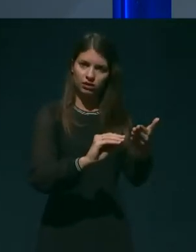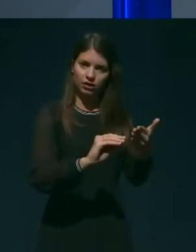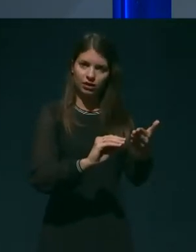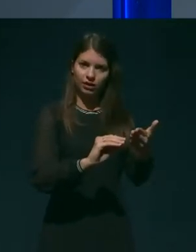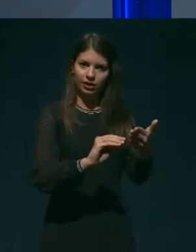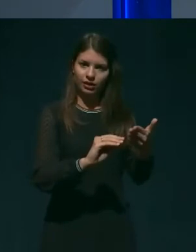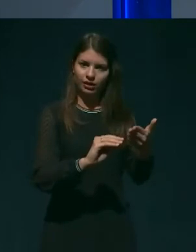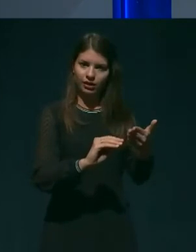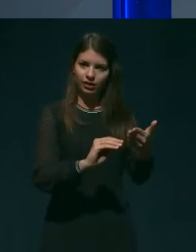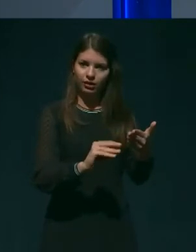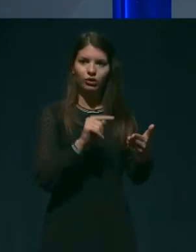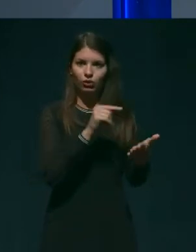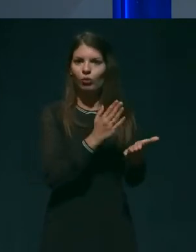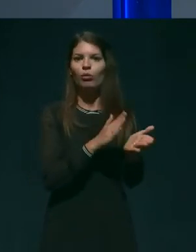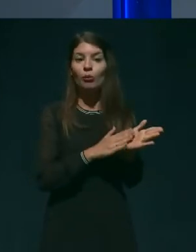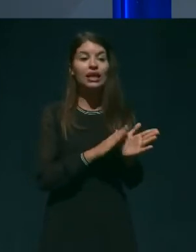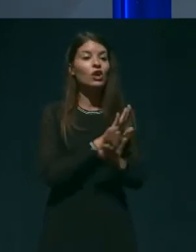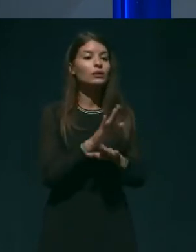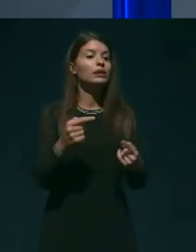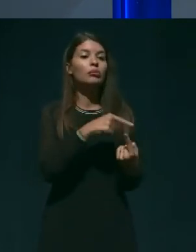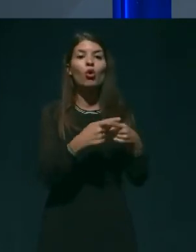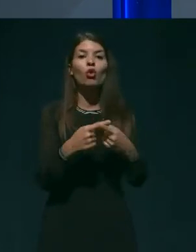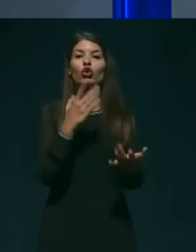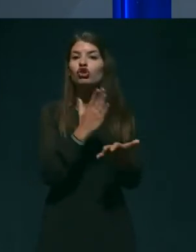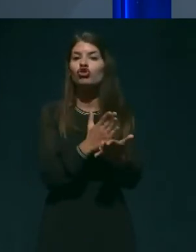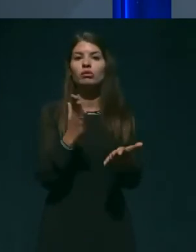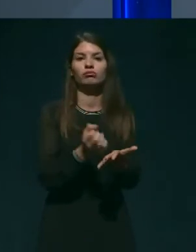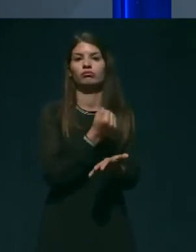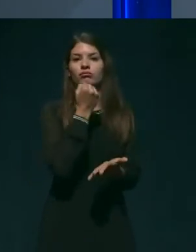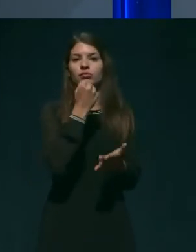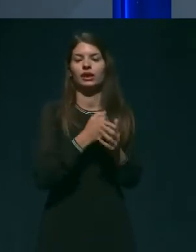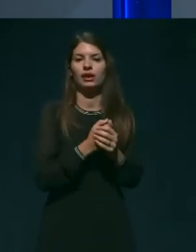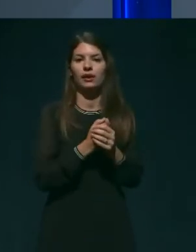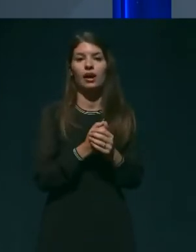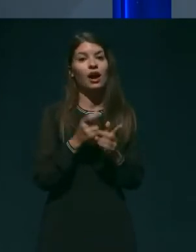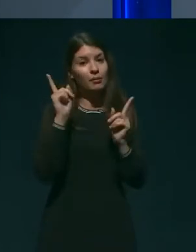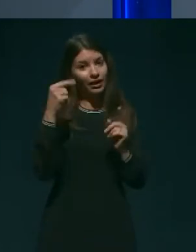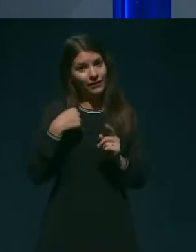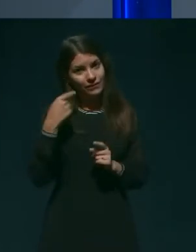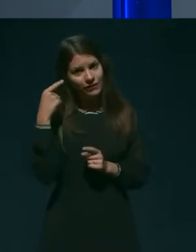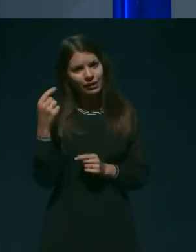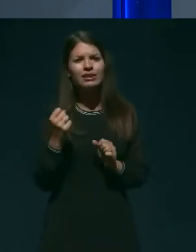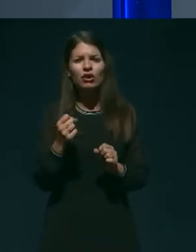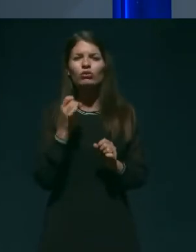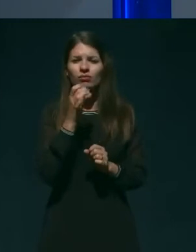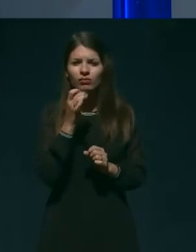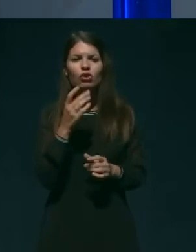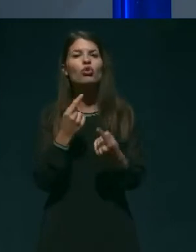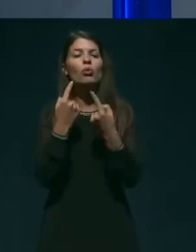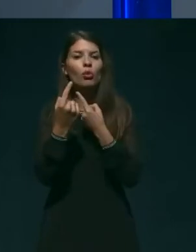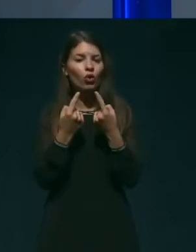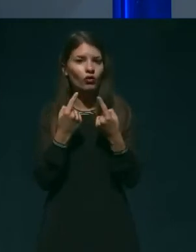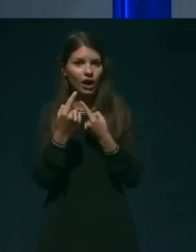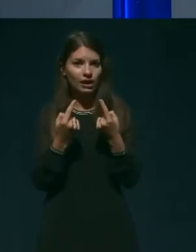povedano, vse pogoje izpolnjene. Vem pa, da se apsolutno, intenzivno pogovarjajo tako z